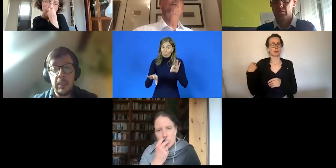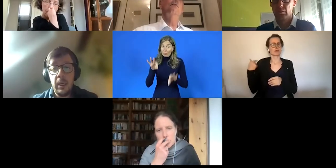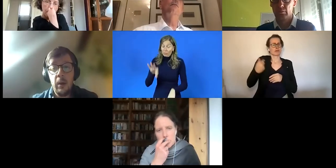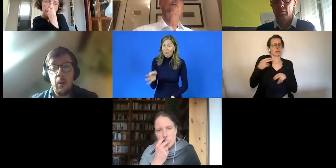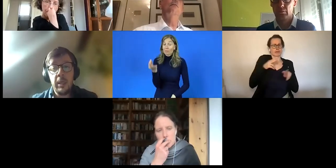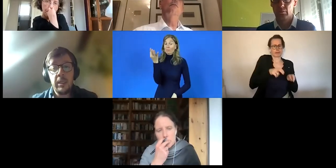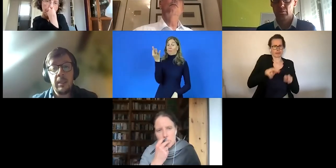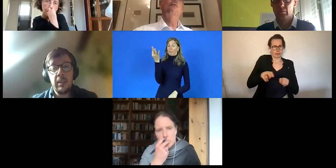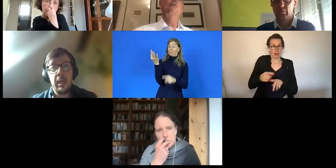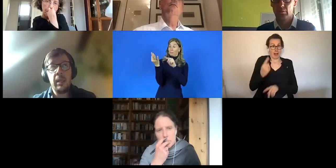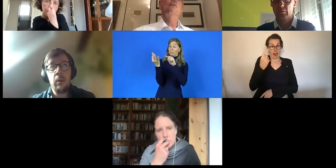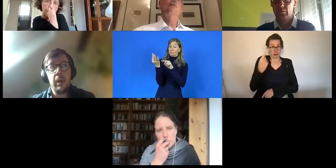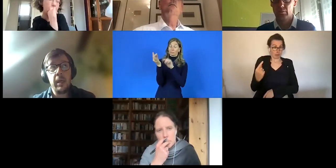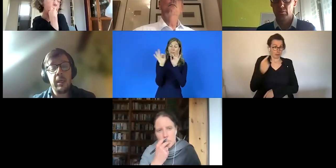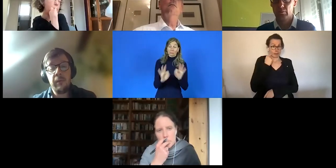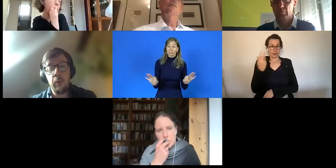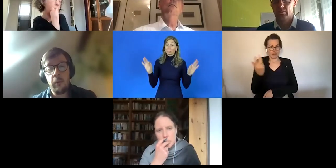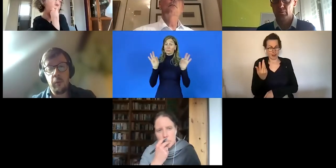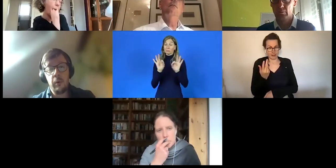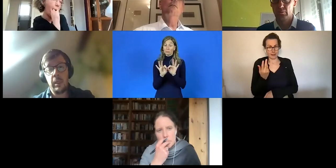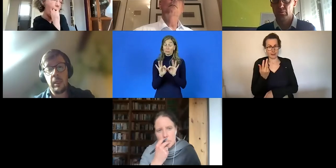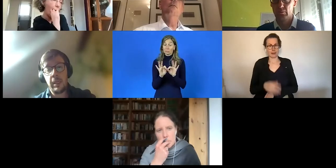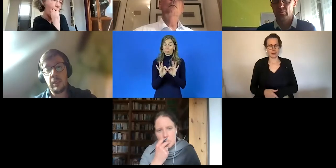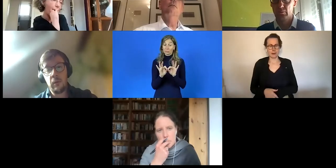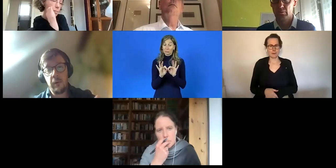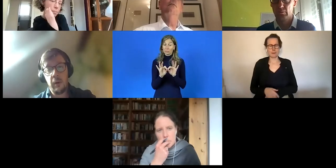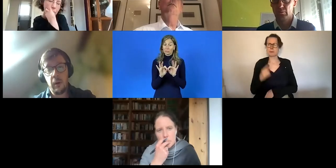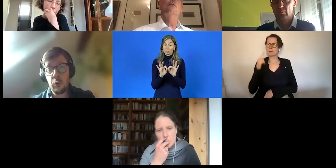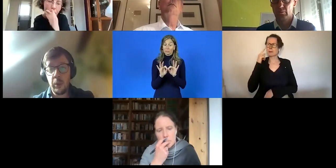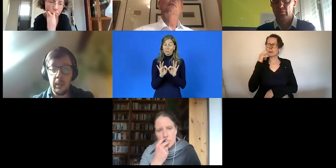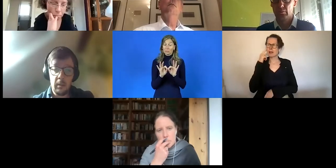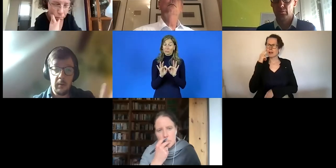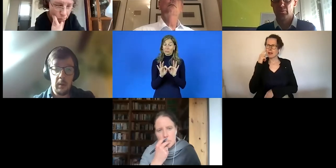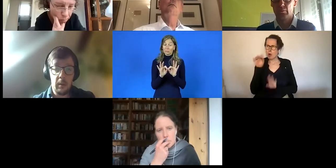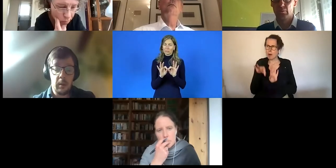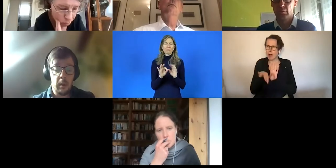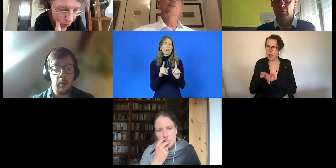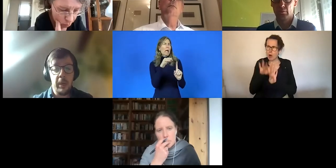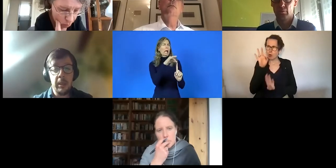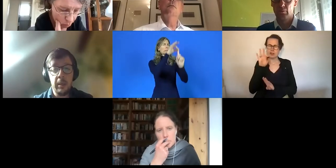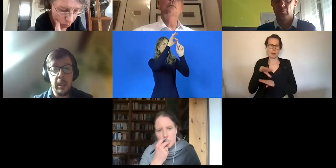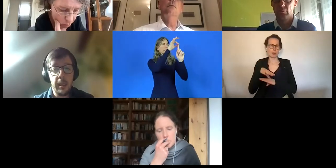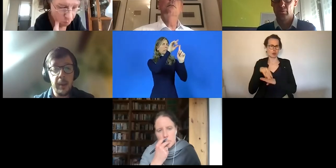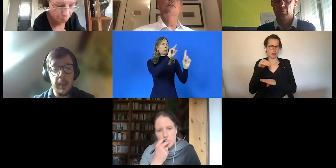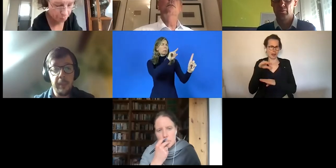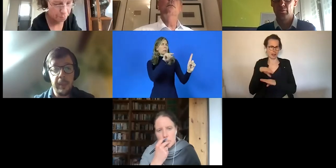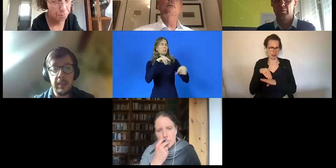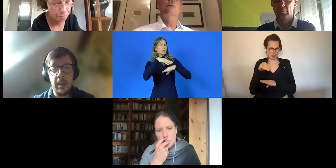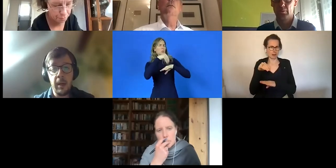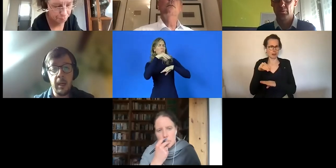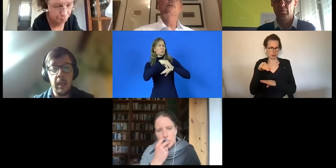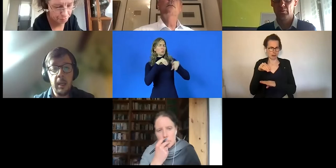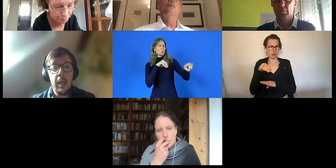Ergebnisse einer unserer Untersuchungen war, dass vielleicht mit Ausnahme des Falls